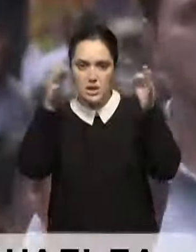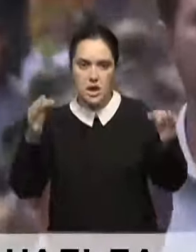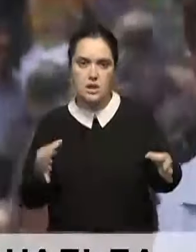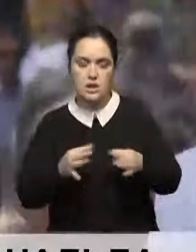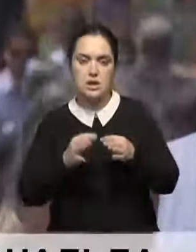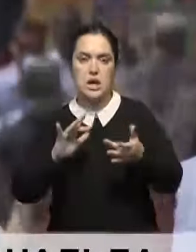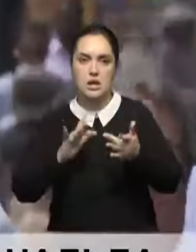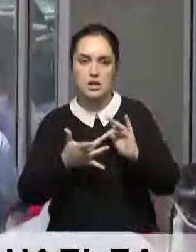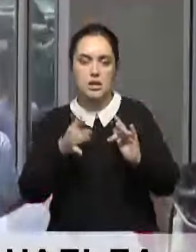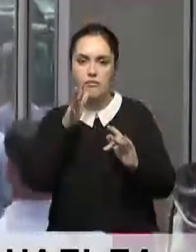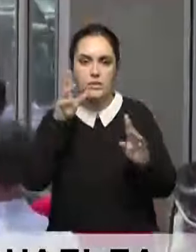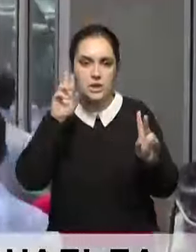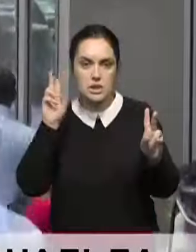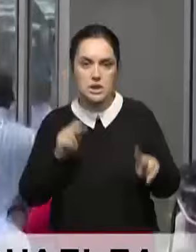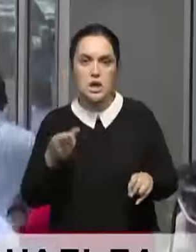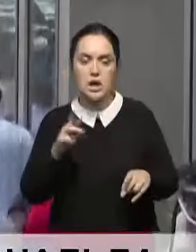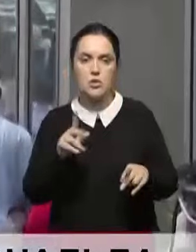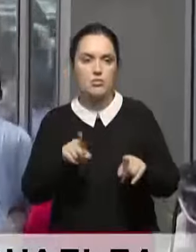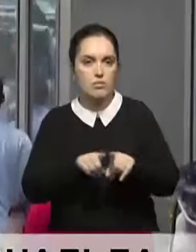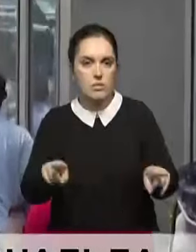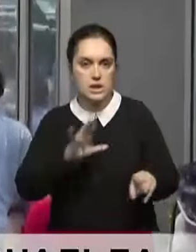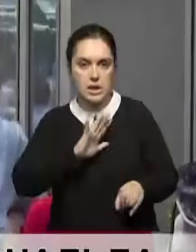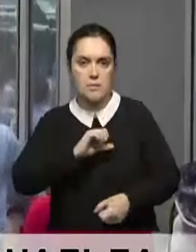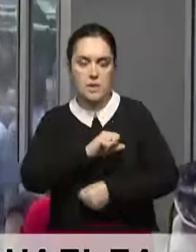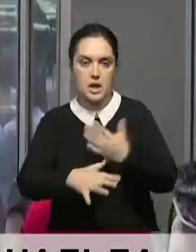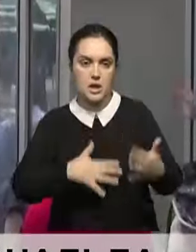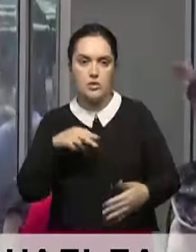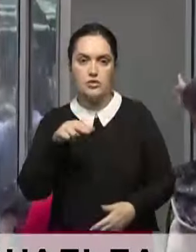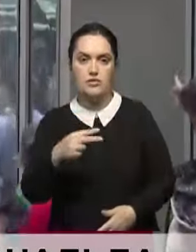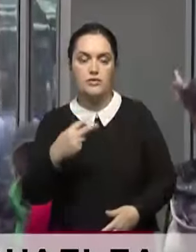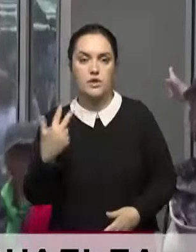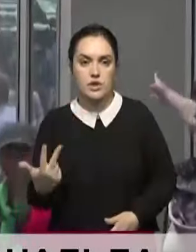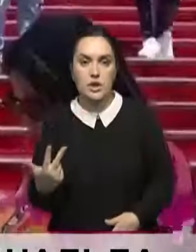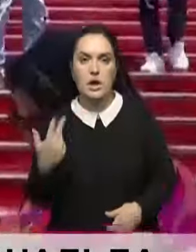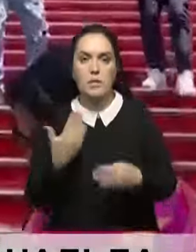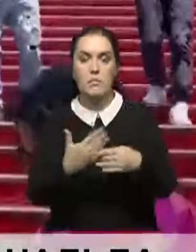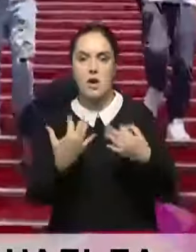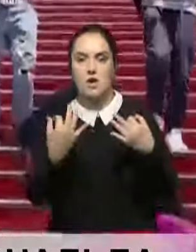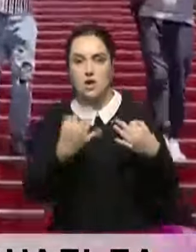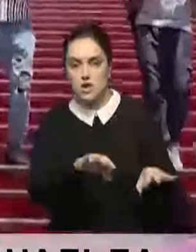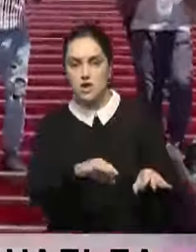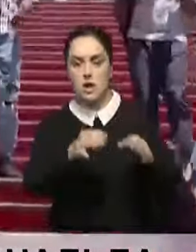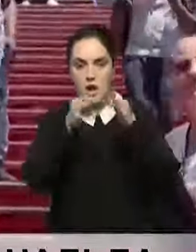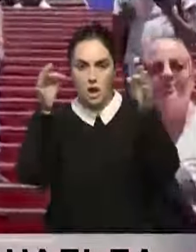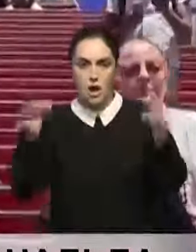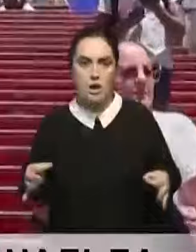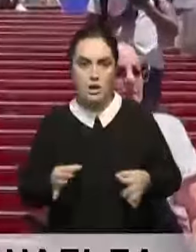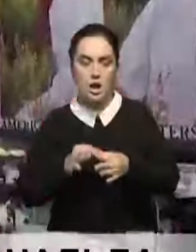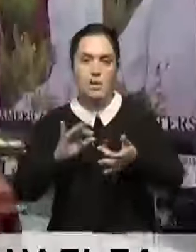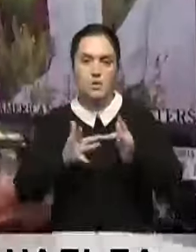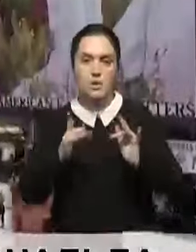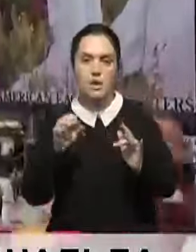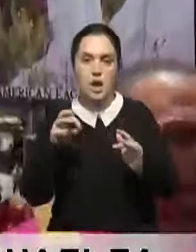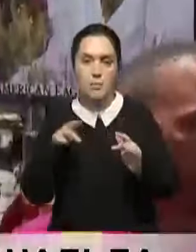страницы на неопределенный срок для нераспространения беспорядков. В 2023 году платформа заблокировала